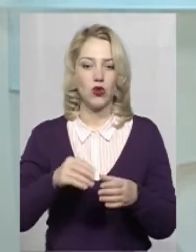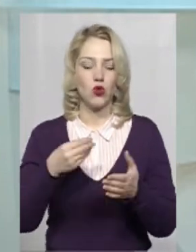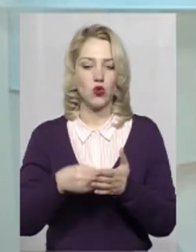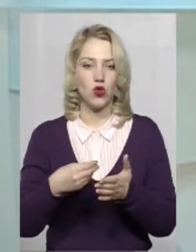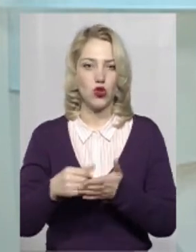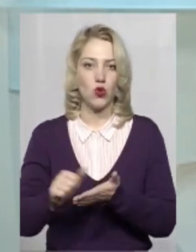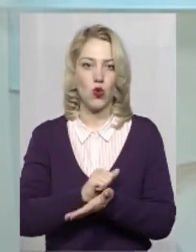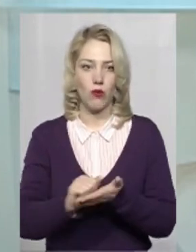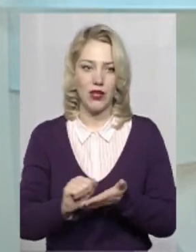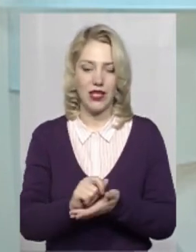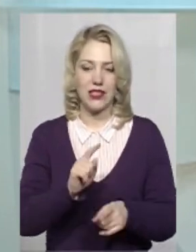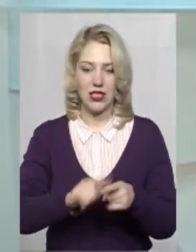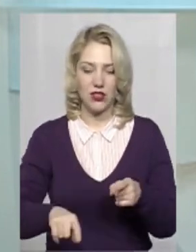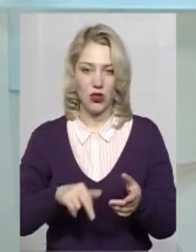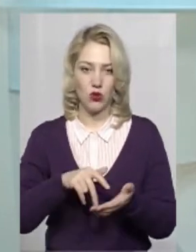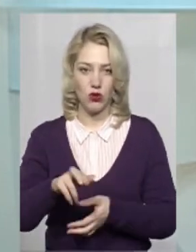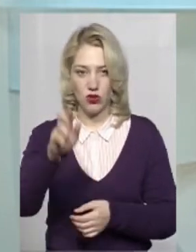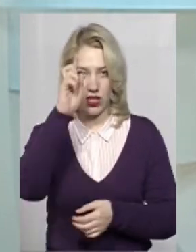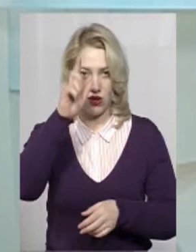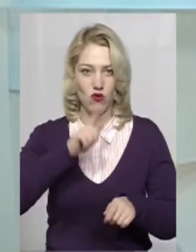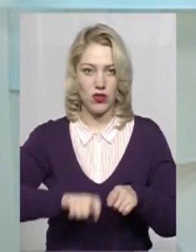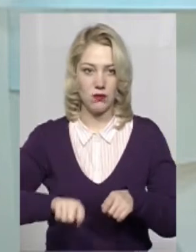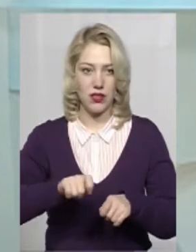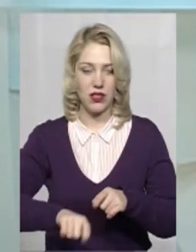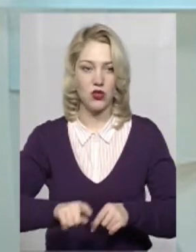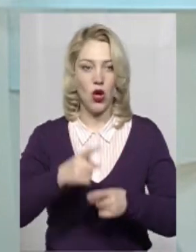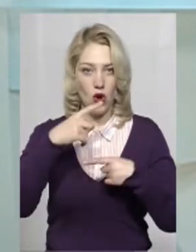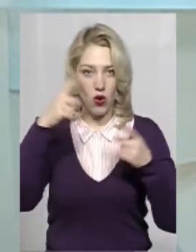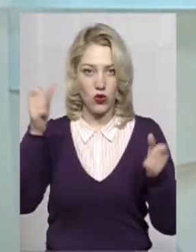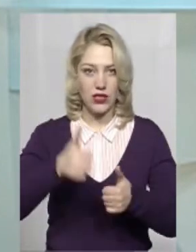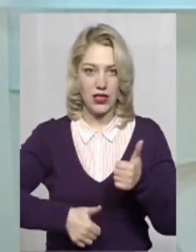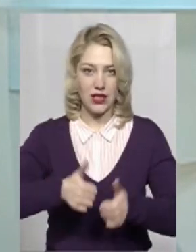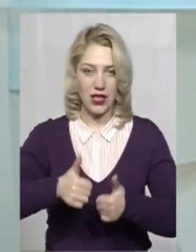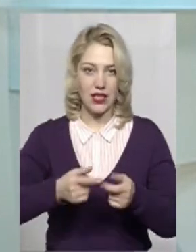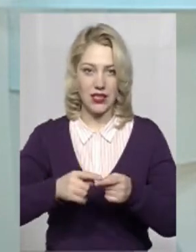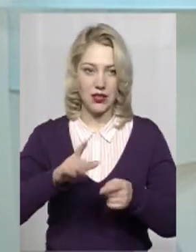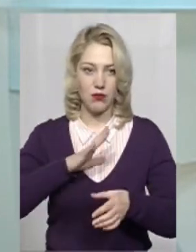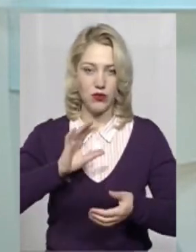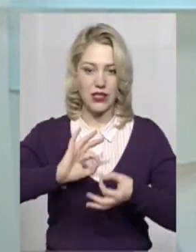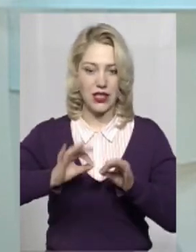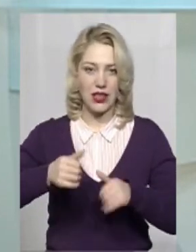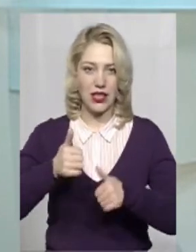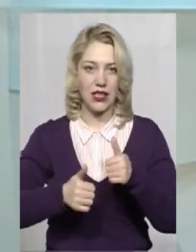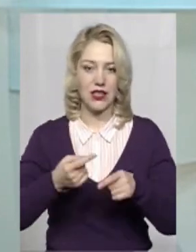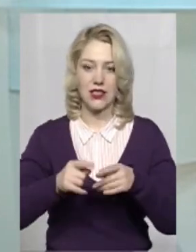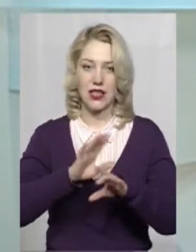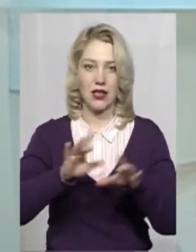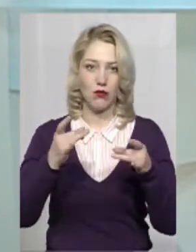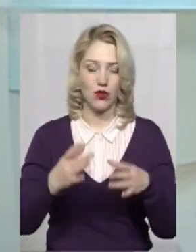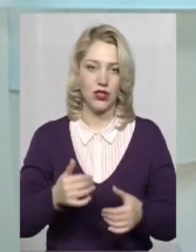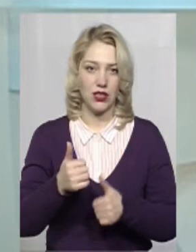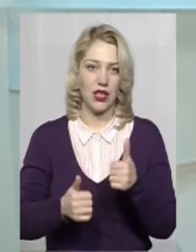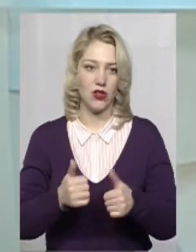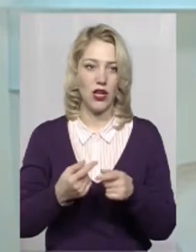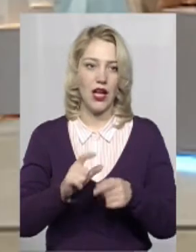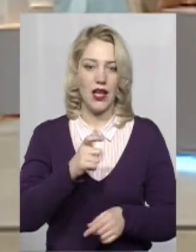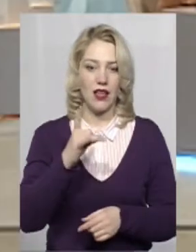документацію. Швидко пройшли державну експертизу. Оголосили тендер. Це був дуже складний тендер. Це був непростий тендер. Це